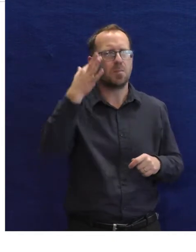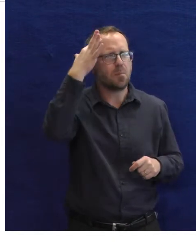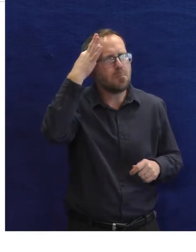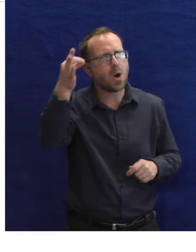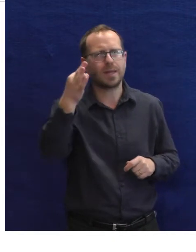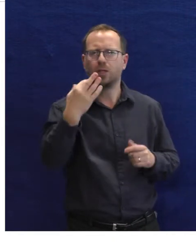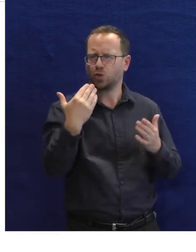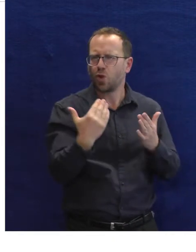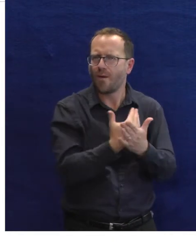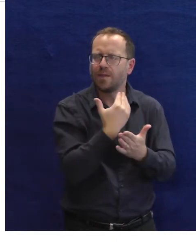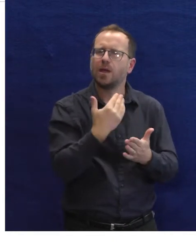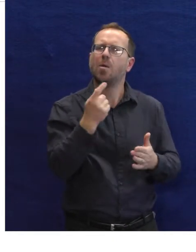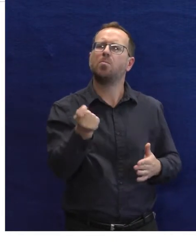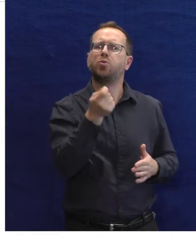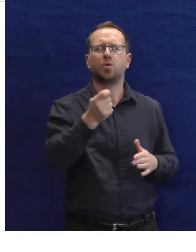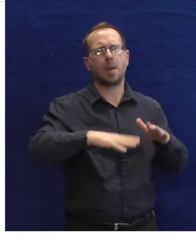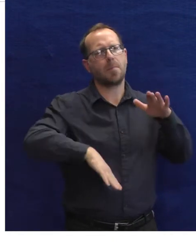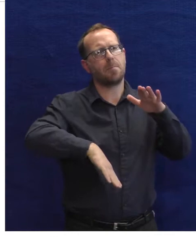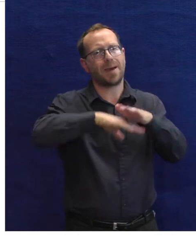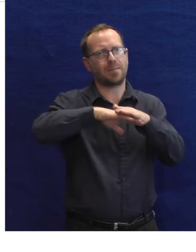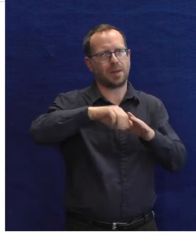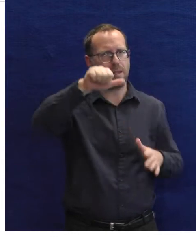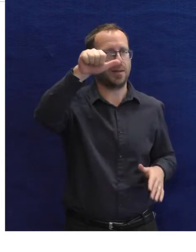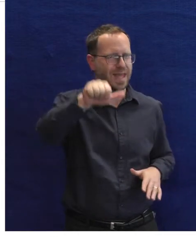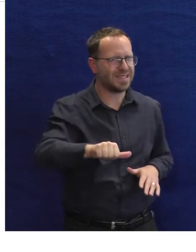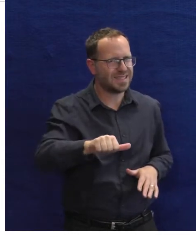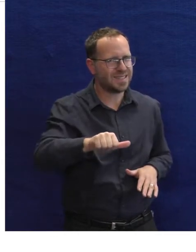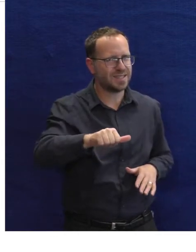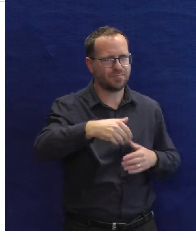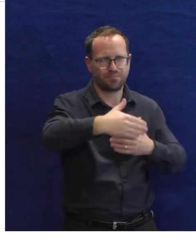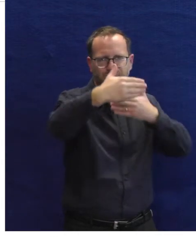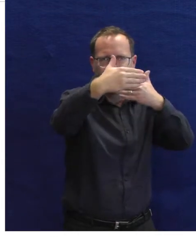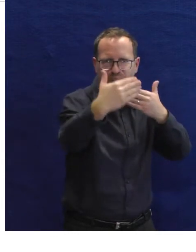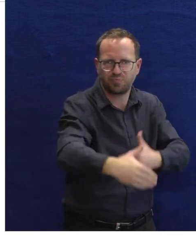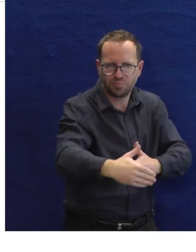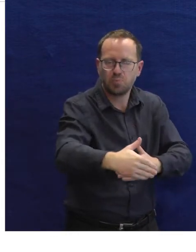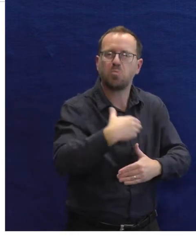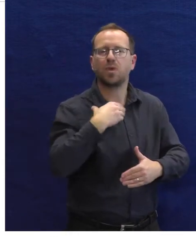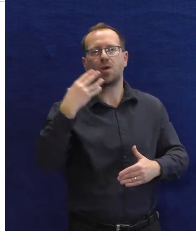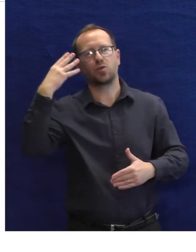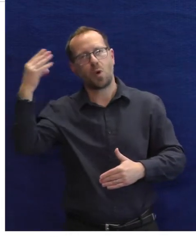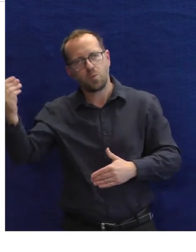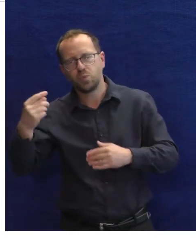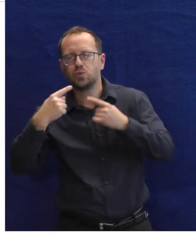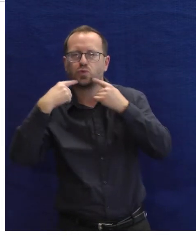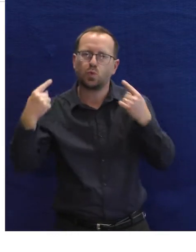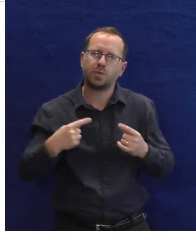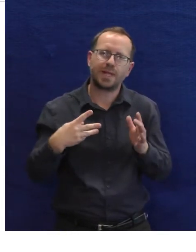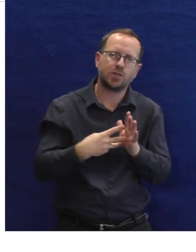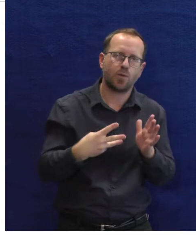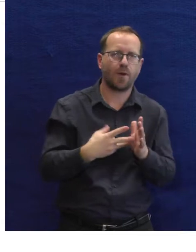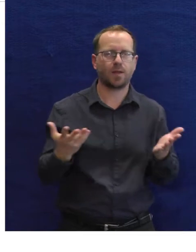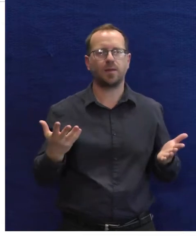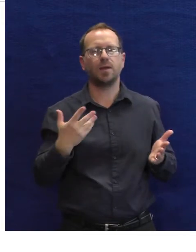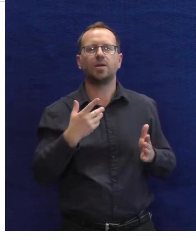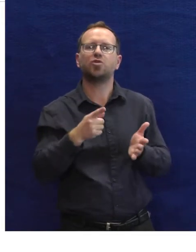jsou nákladnější, jsou novější a vy si je u nás můžete půjčit na dobu až měsíc a vyzkoušet si